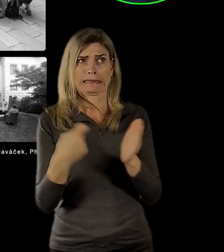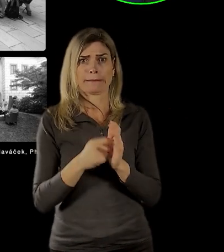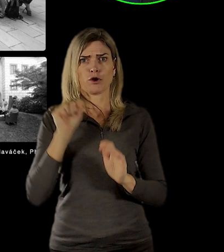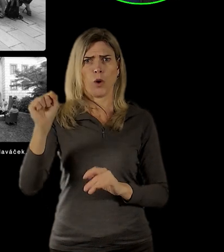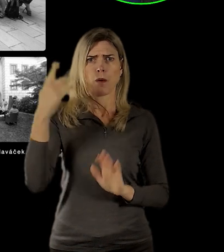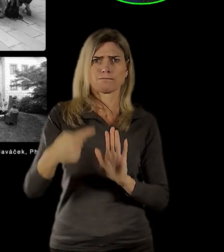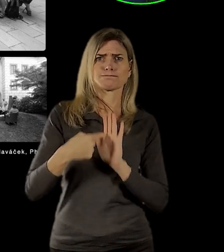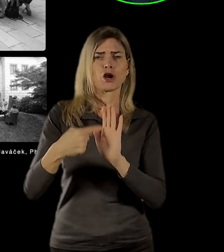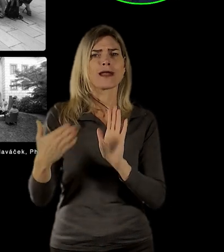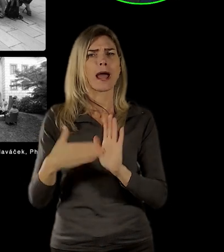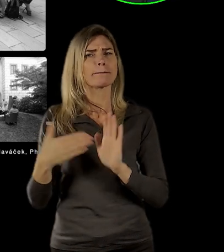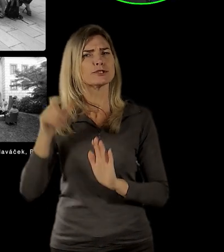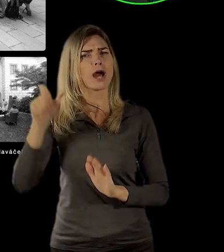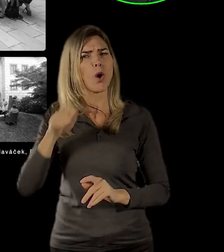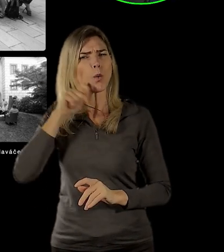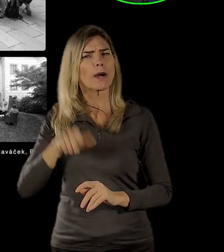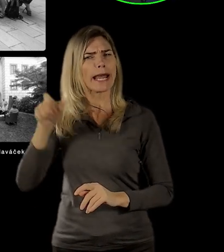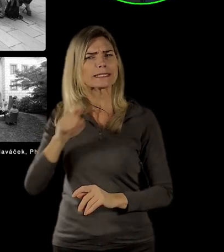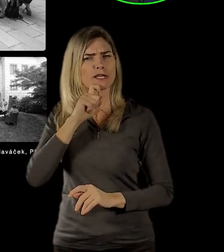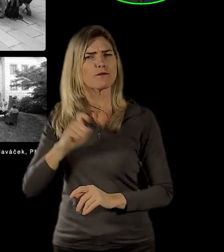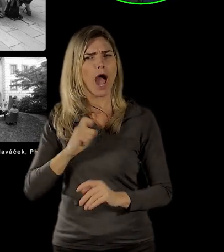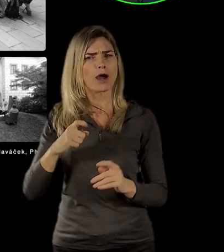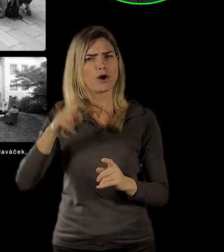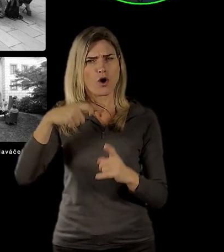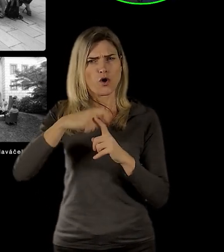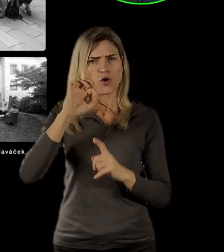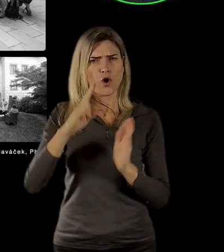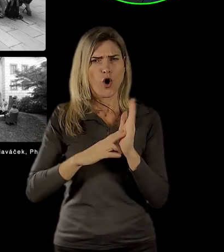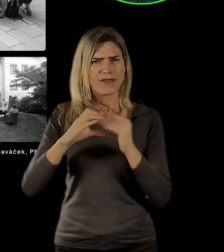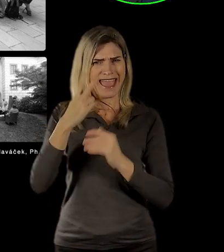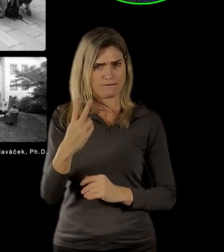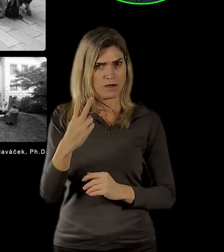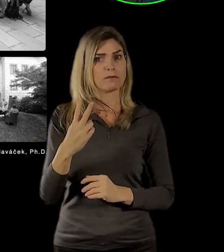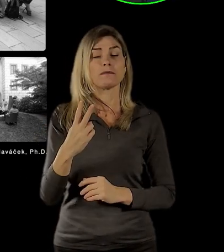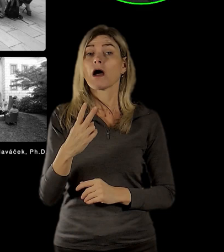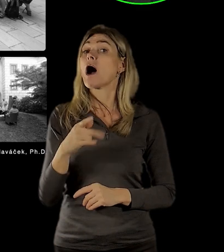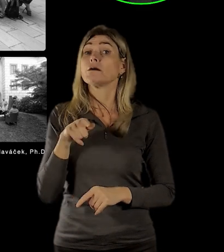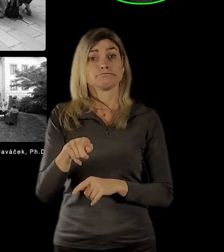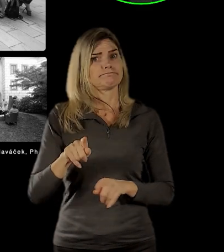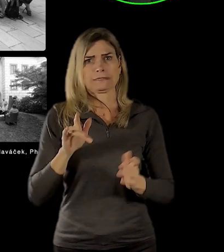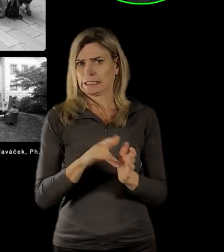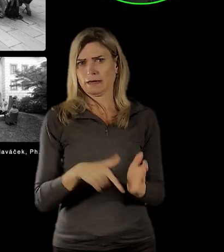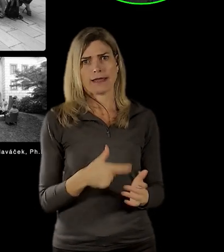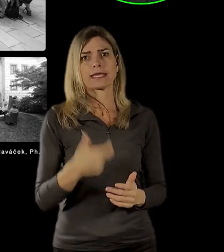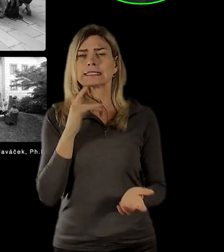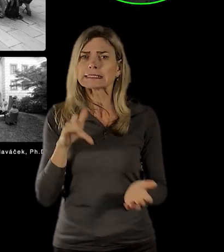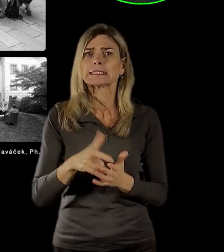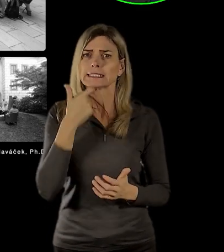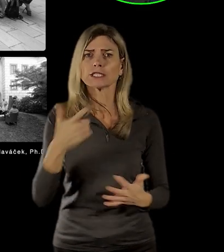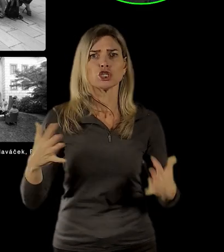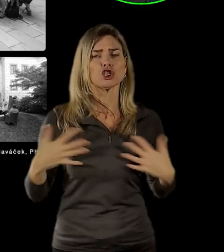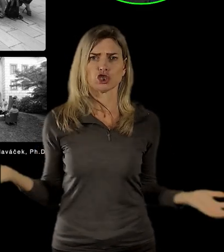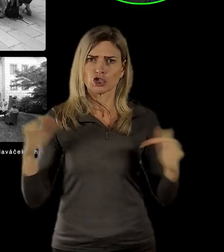maršála Koneva, ale mělo by to být výrazné místo setkávání. Když jste slyšeli tu